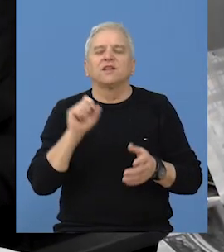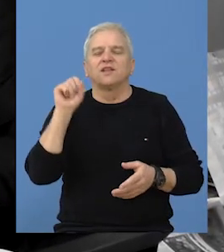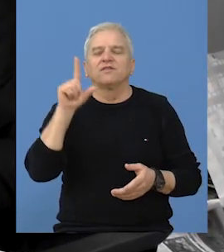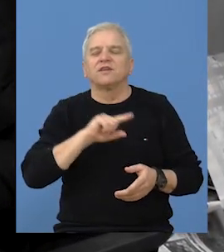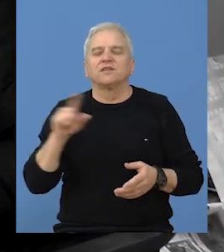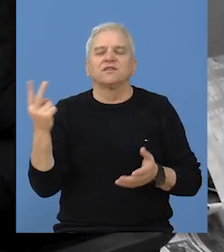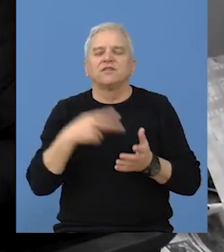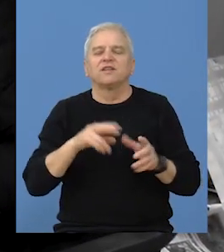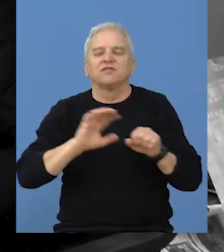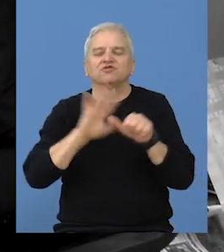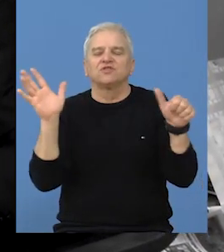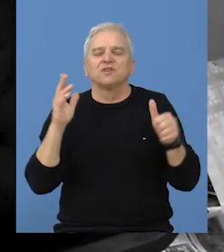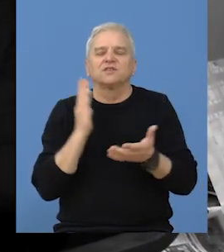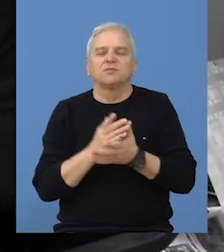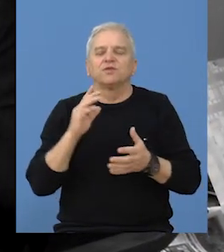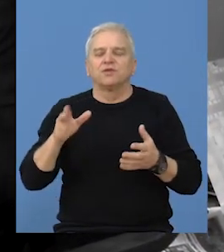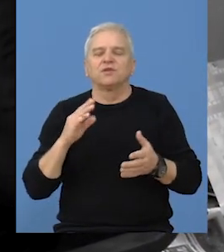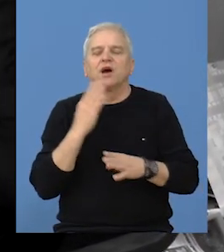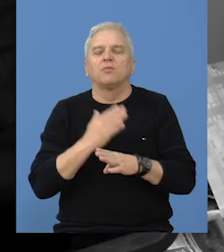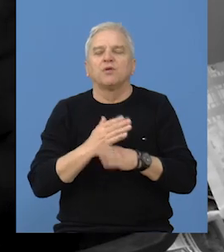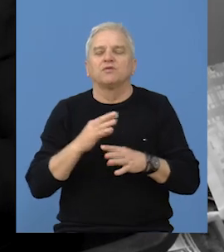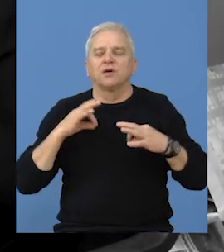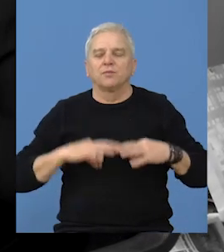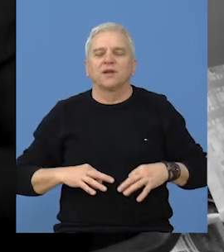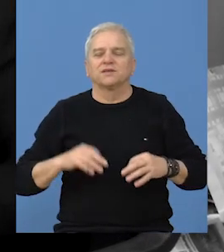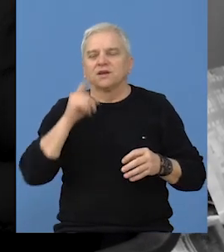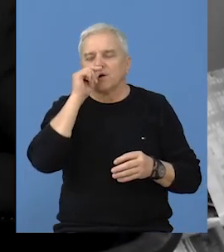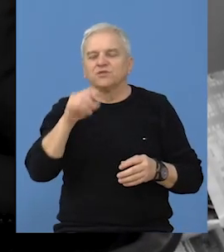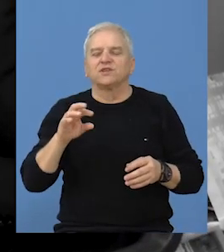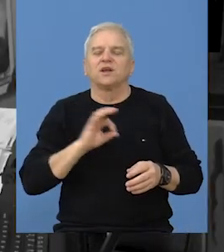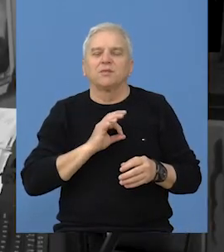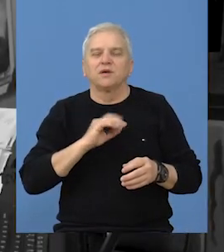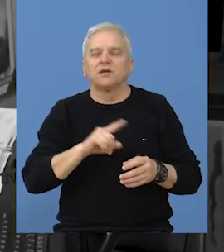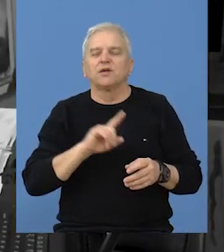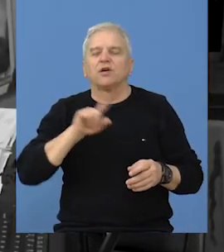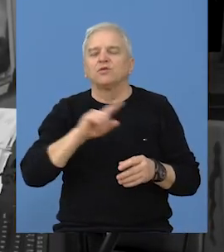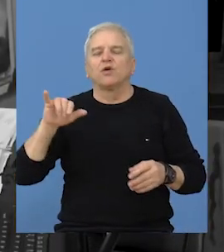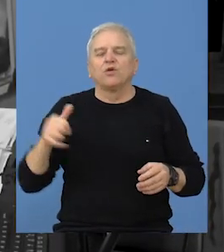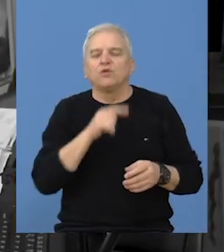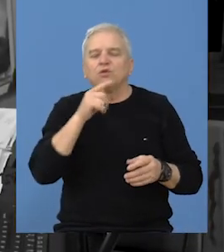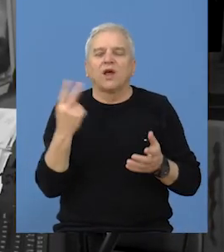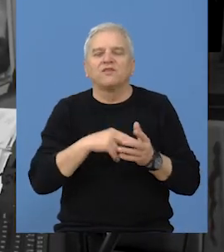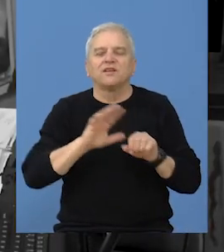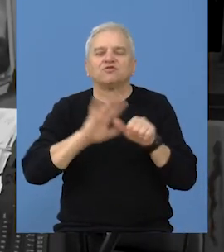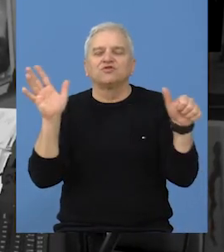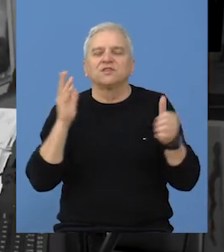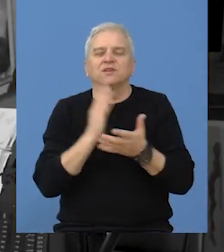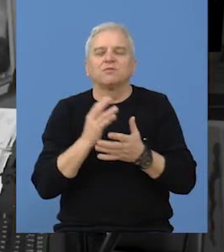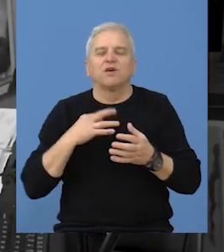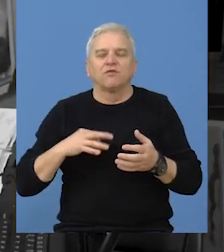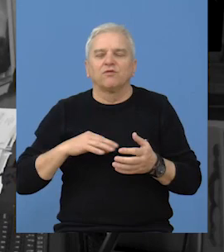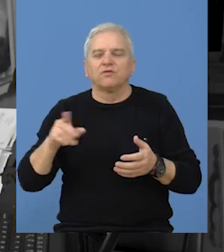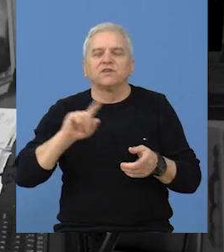2012. do 2016. bio je na funkciji pomoćnika predsjednika opštine Bečej, do jula 2016.